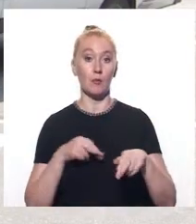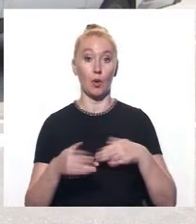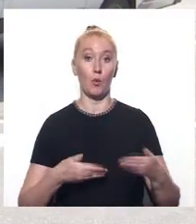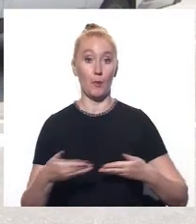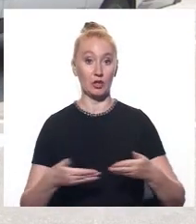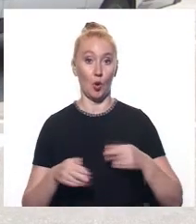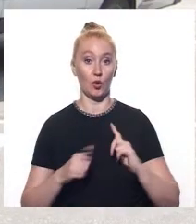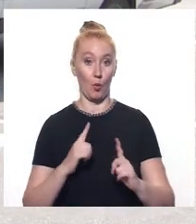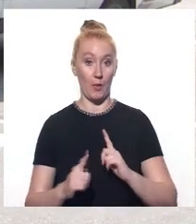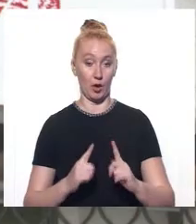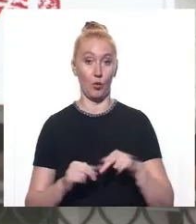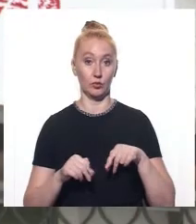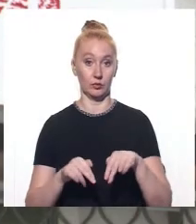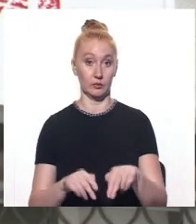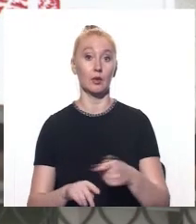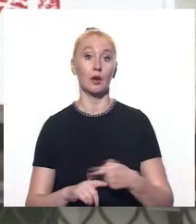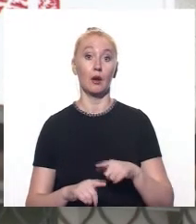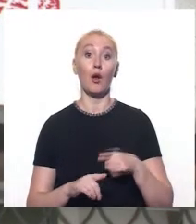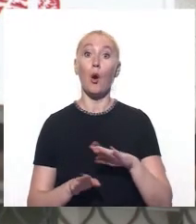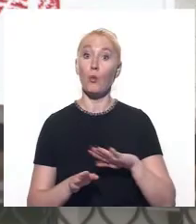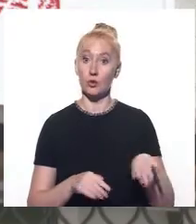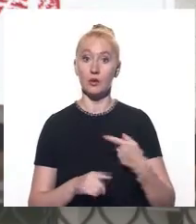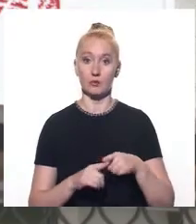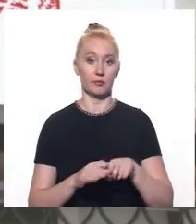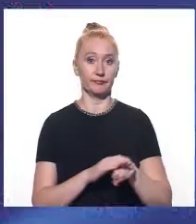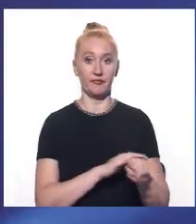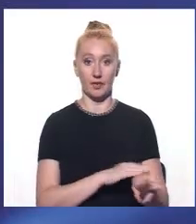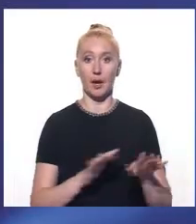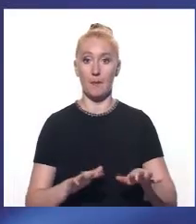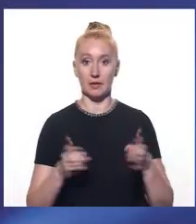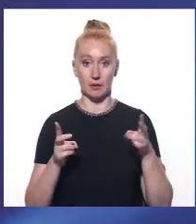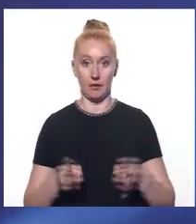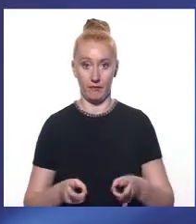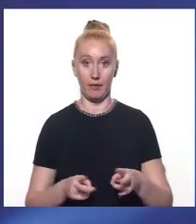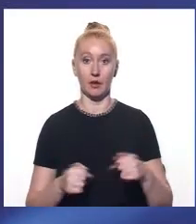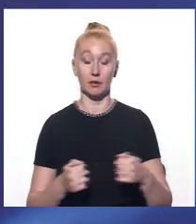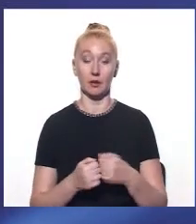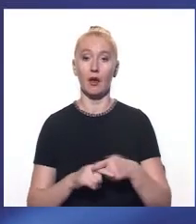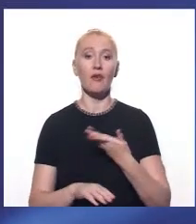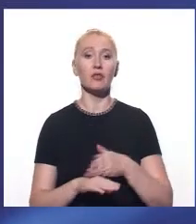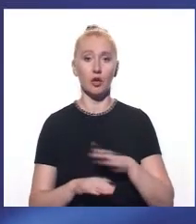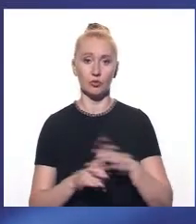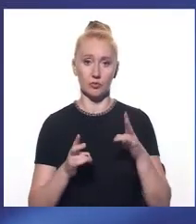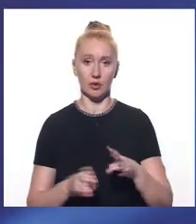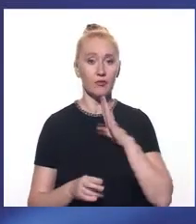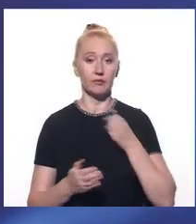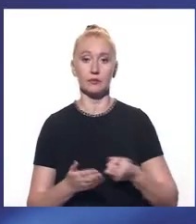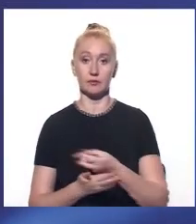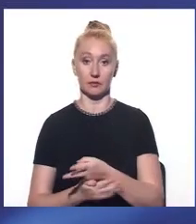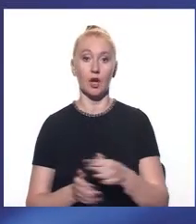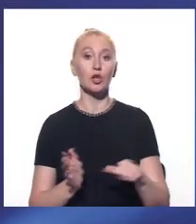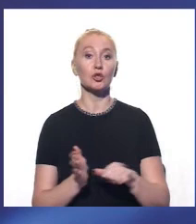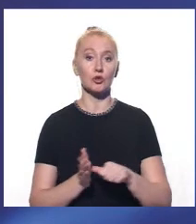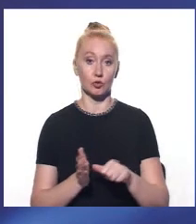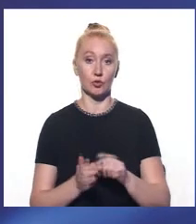проспект по пішохідному переходу. Після цього він втік з місця аварії. Із тяжкими травмами дівчину госпіталізували